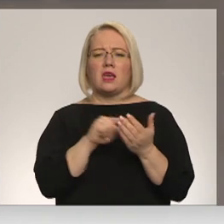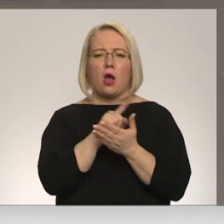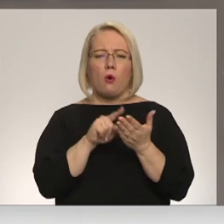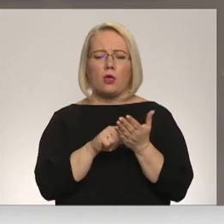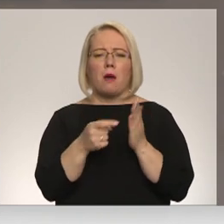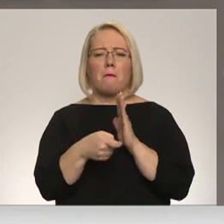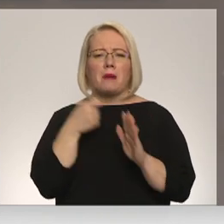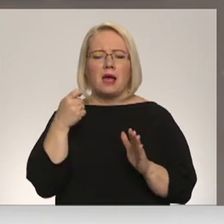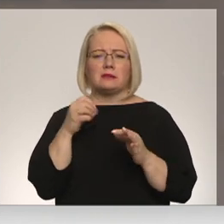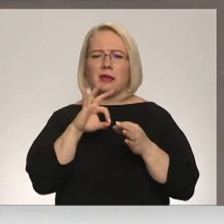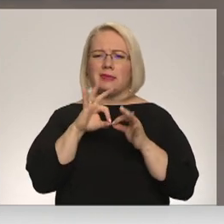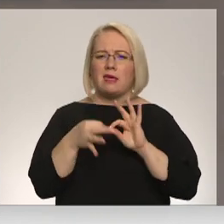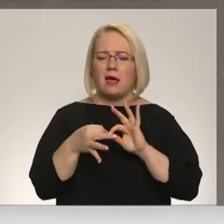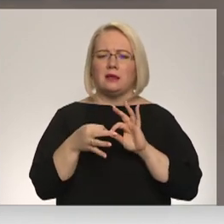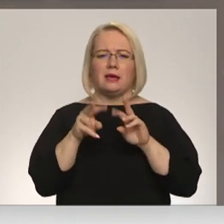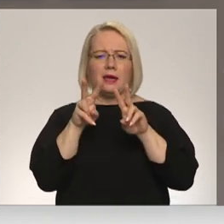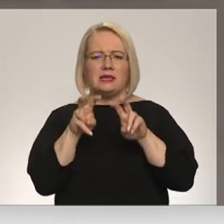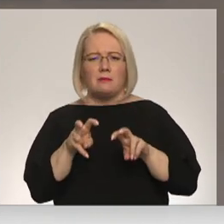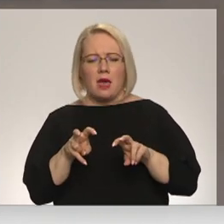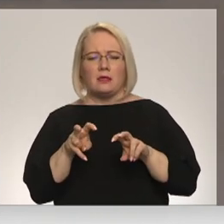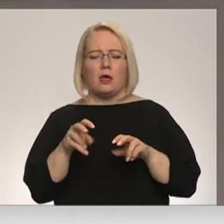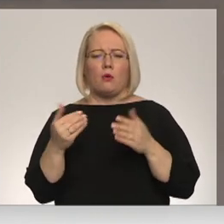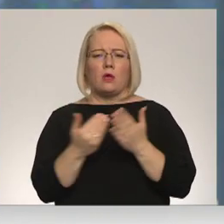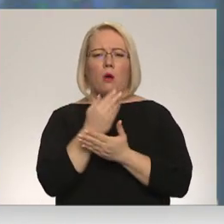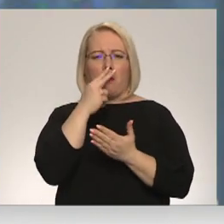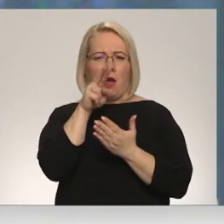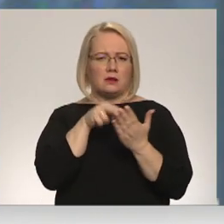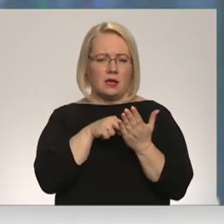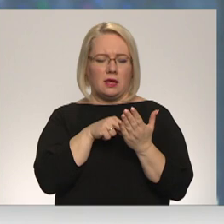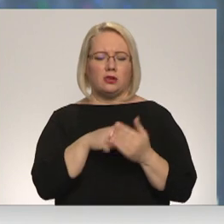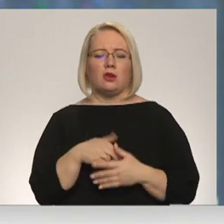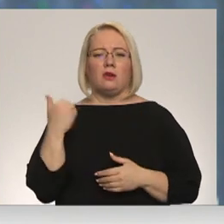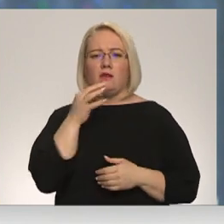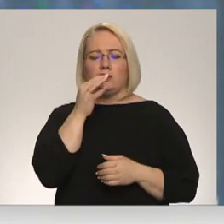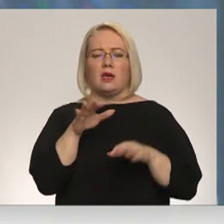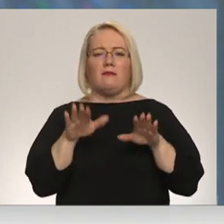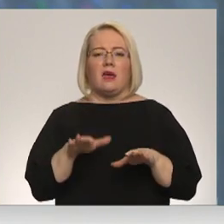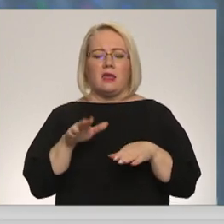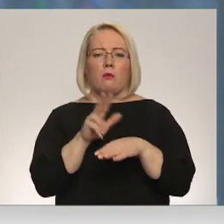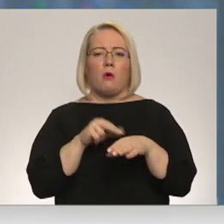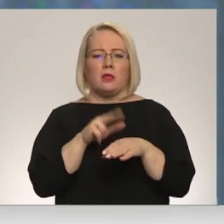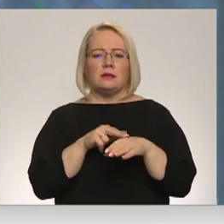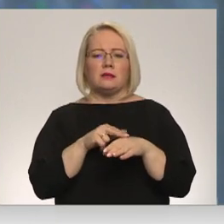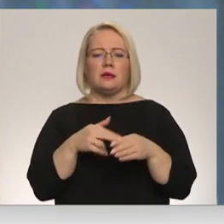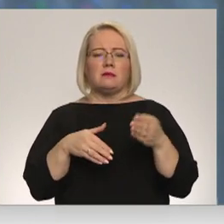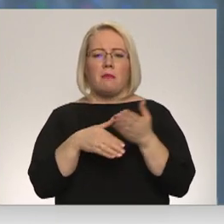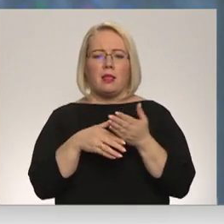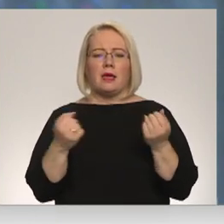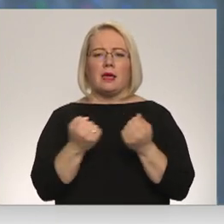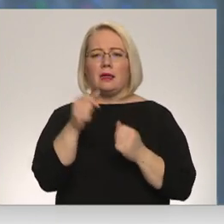detalizētāku izpēju un pārskatīšanu. Vietējie policijas palīk policijas darbinieki